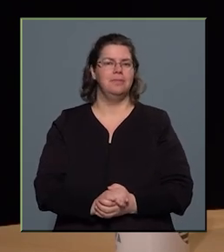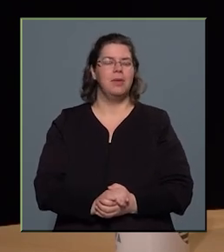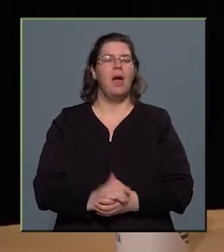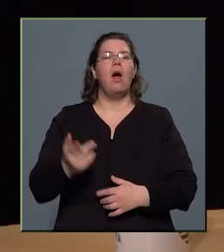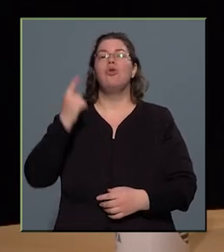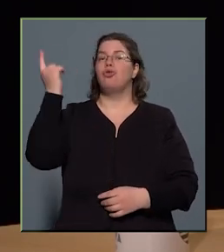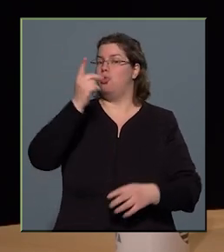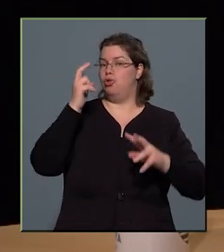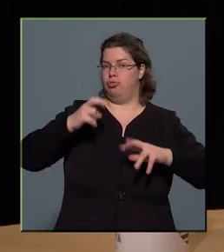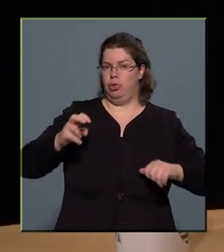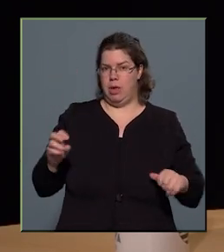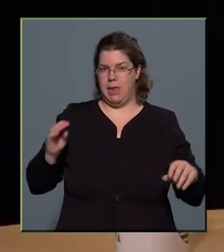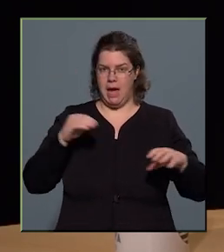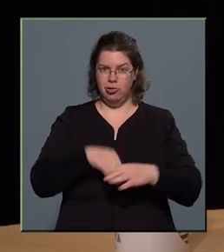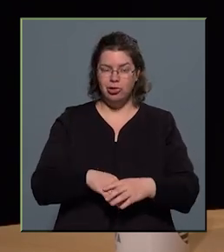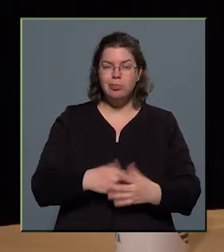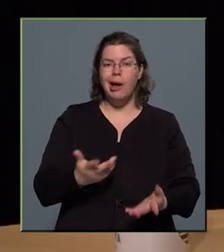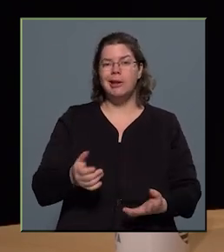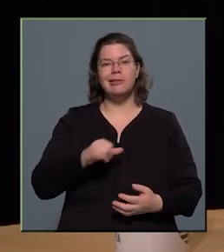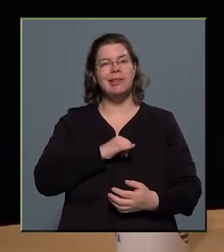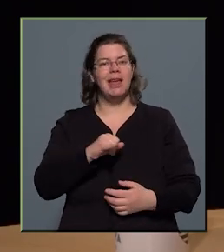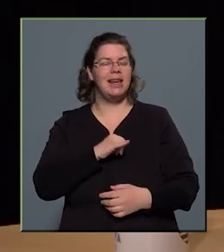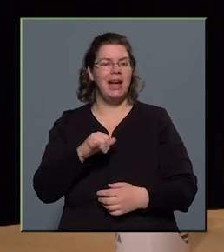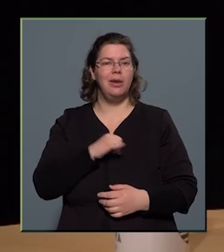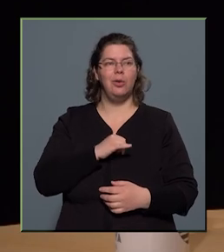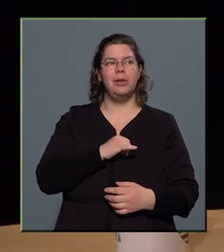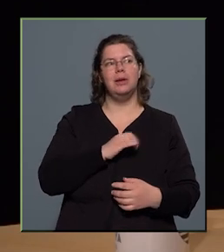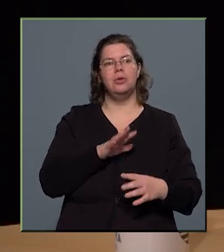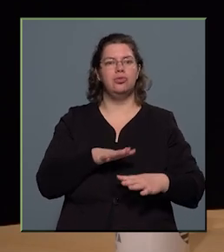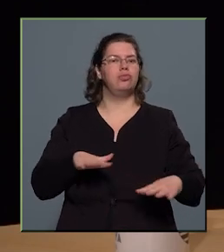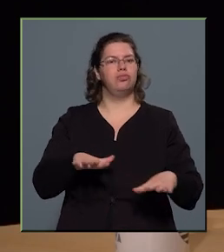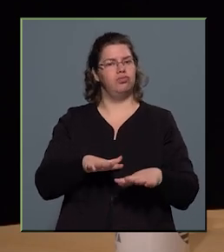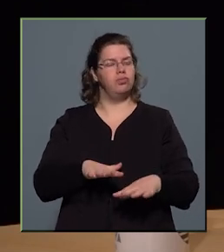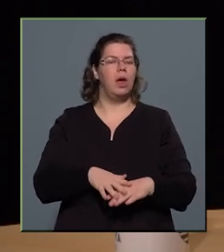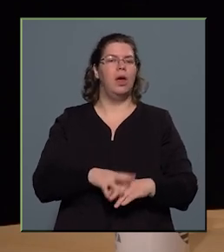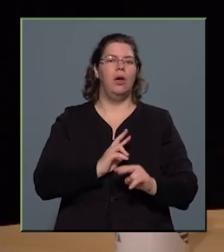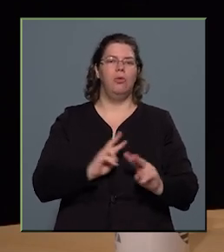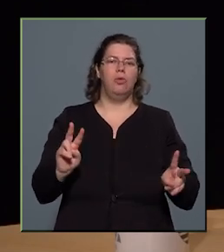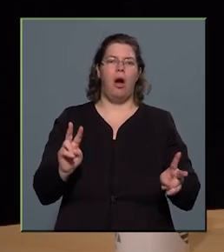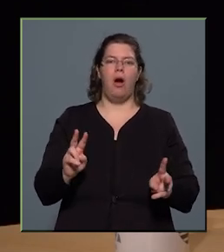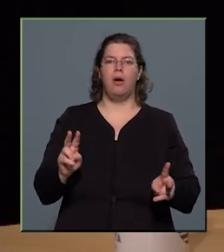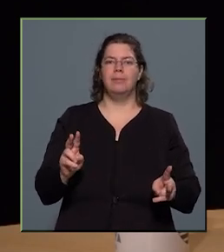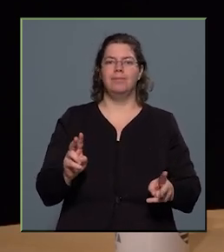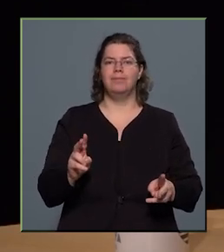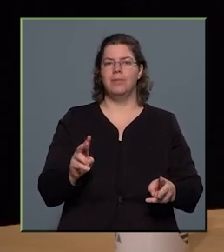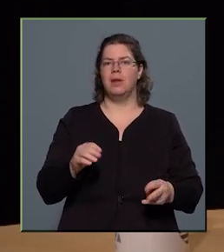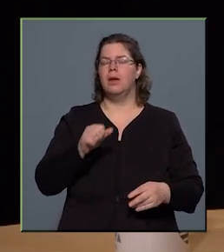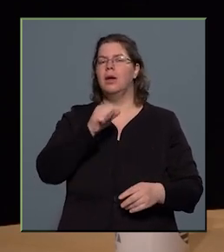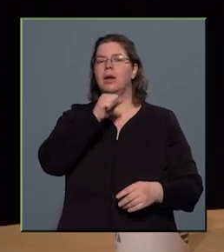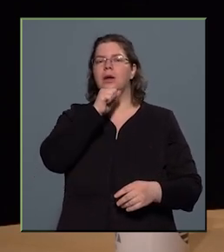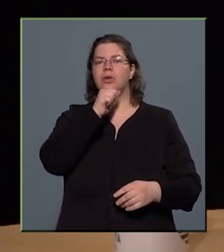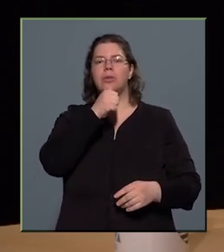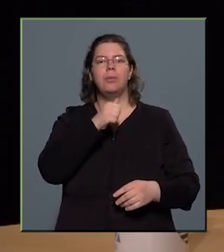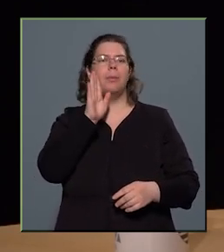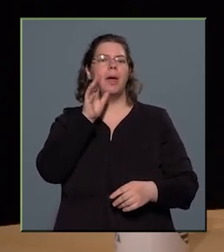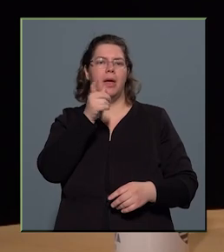űrkutatásban, ugye az érdeklődés homlok terében van a SpaceX-nek és a Falcon